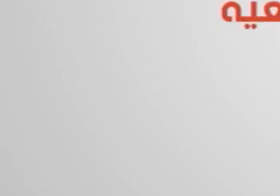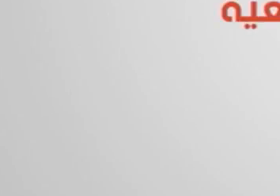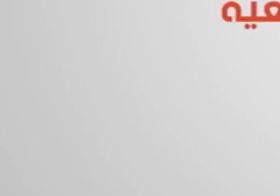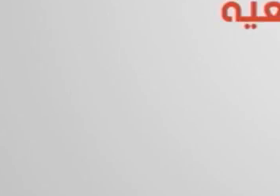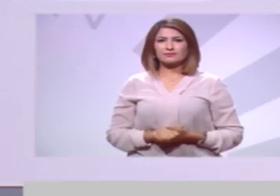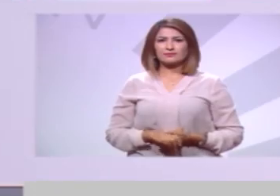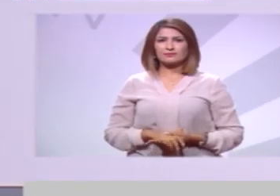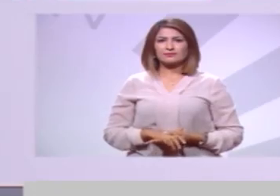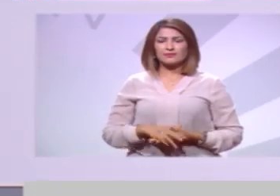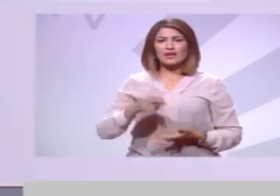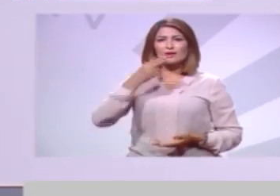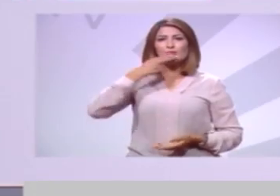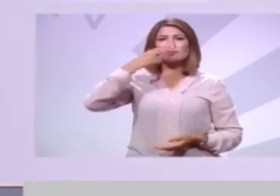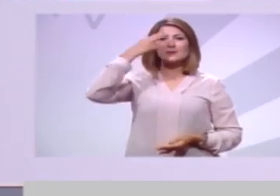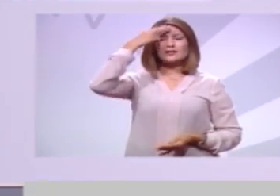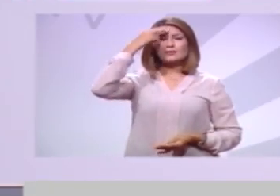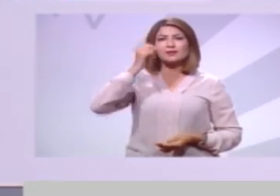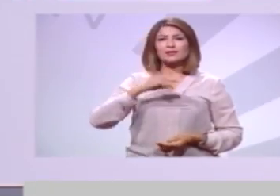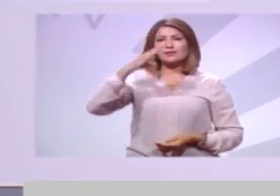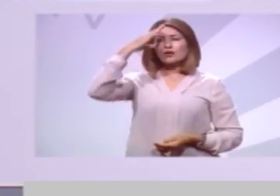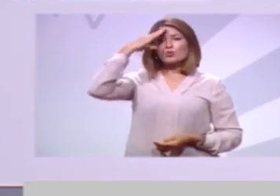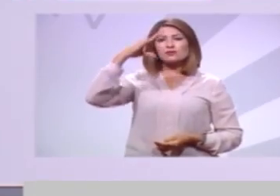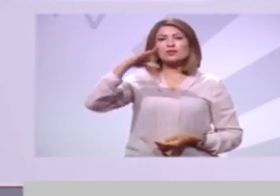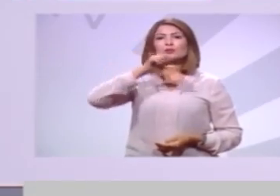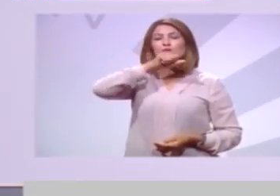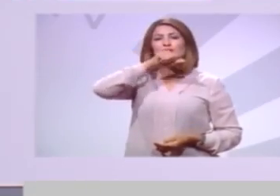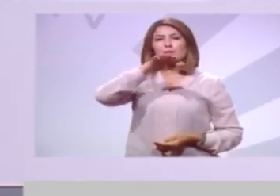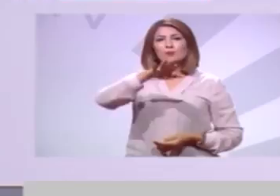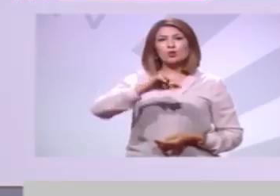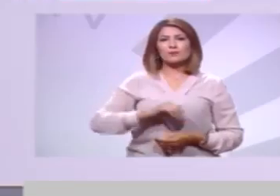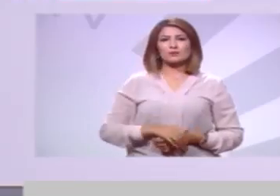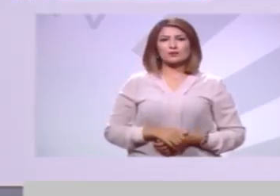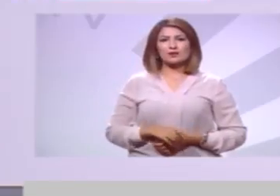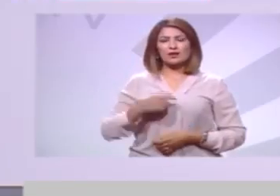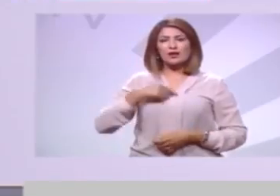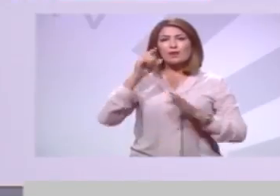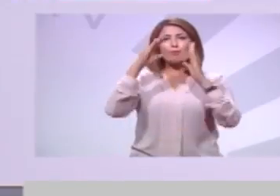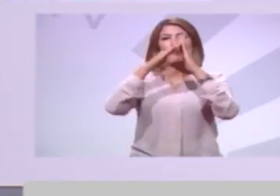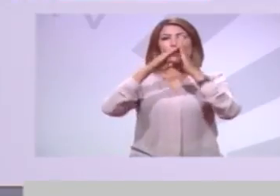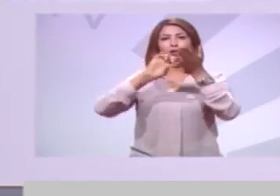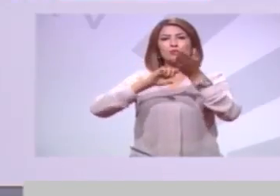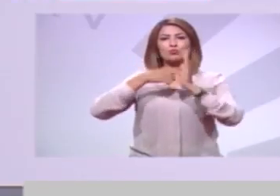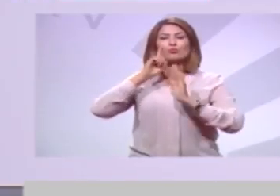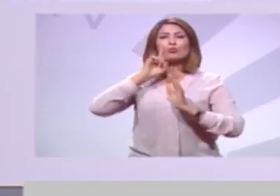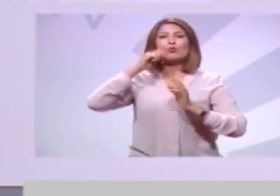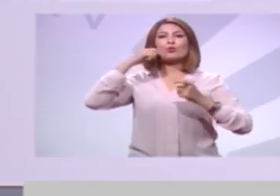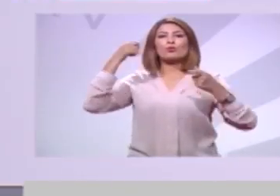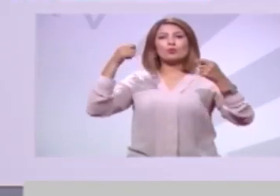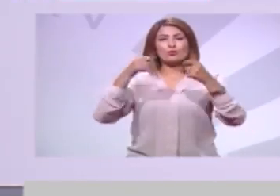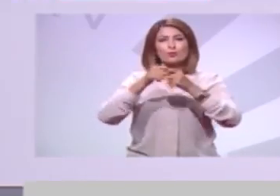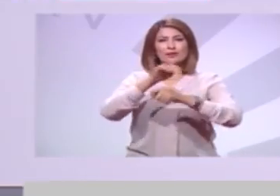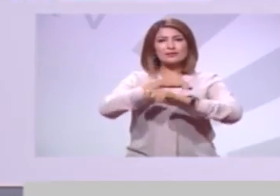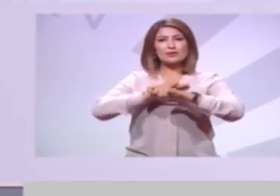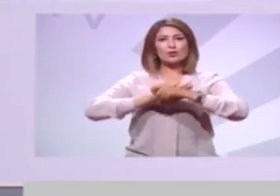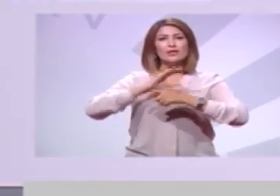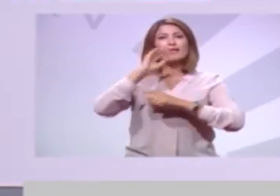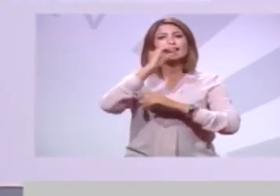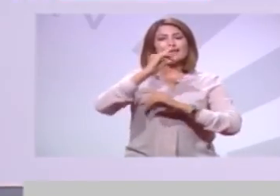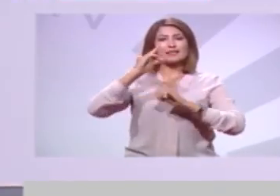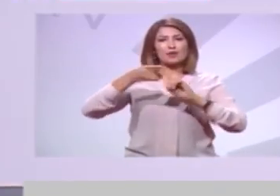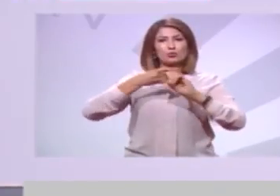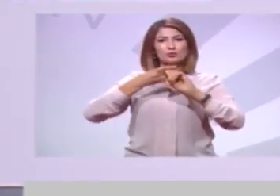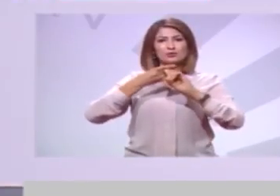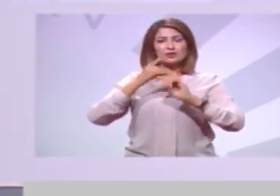بسم الله الرحمن الرحيم والصلاة والسلام على أشهر المرسلين أهالينا أحبتنا في ولاية تطوين الأبية